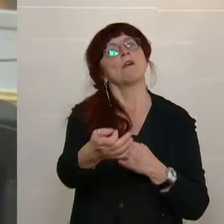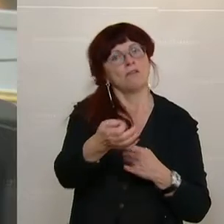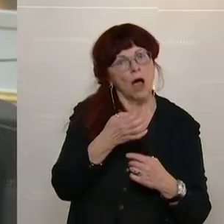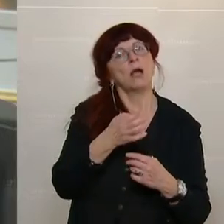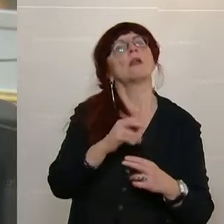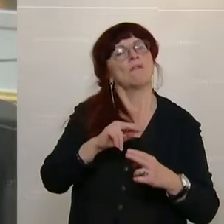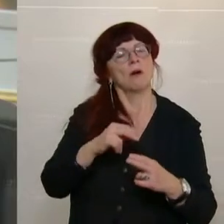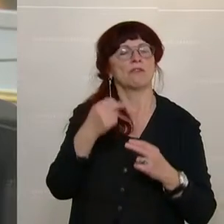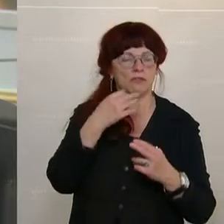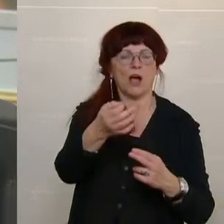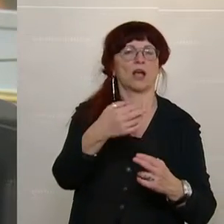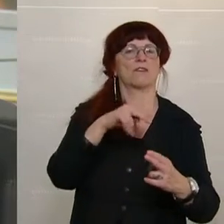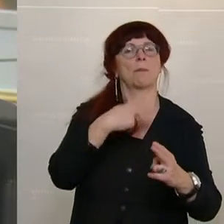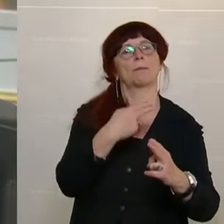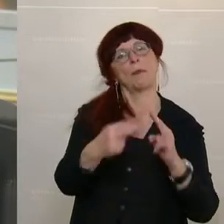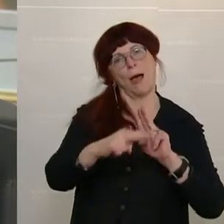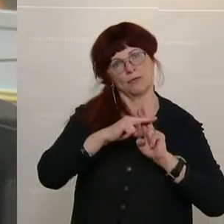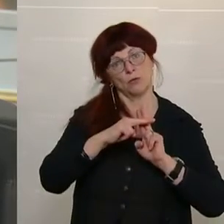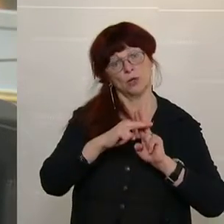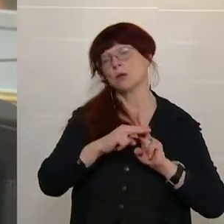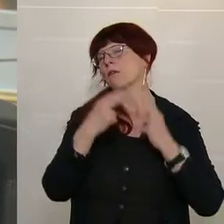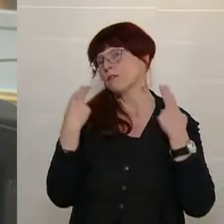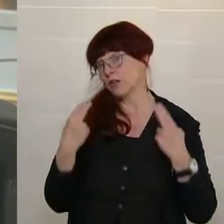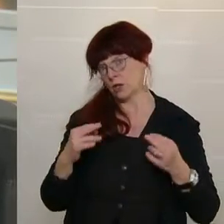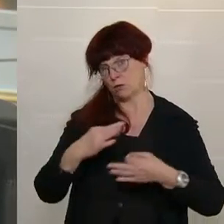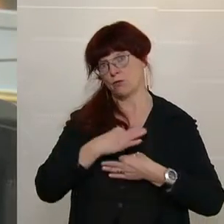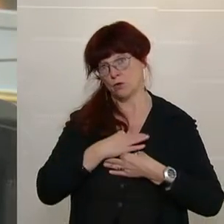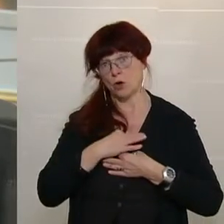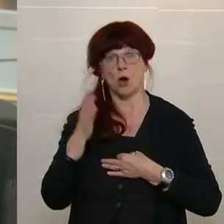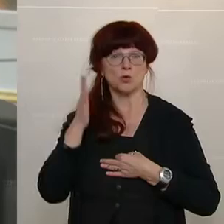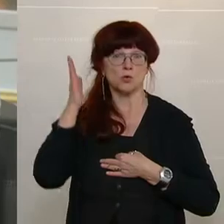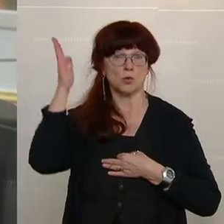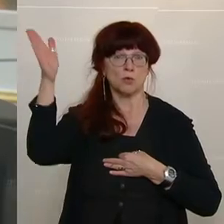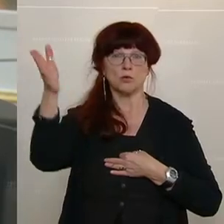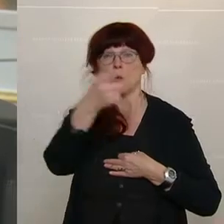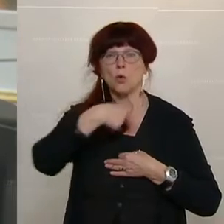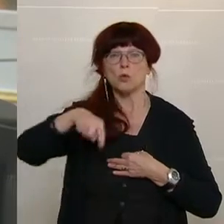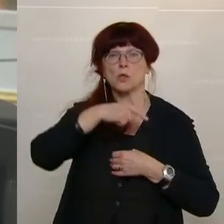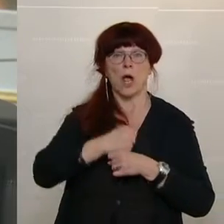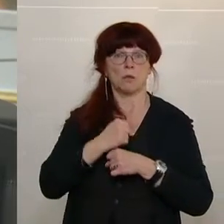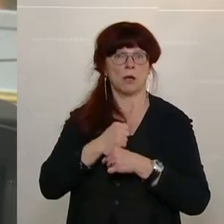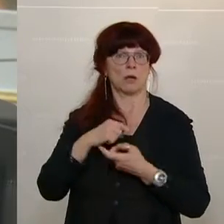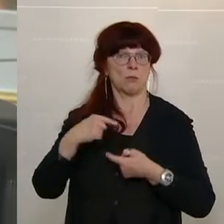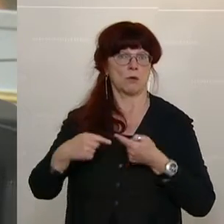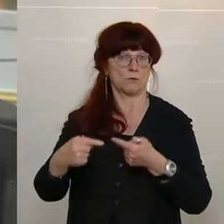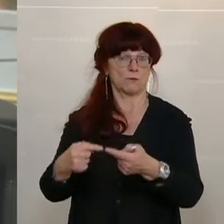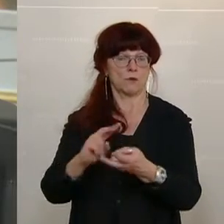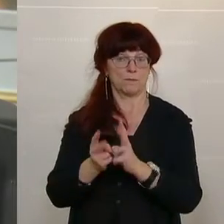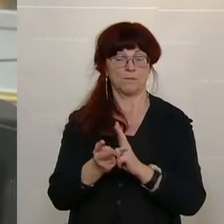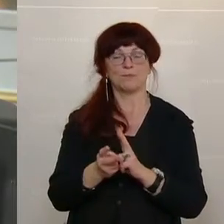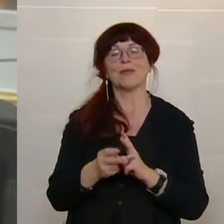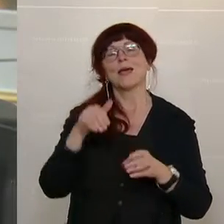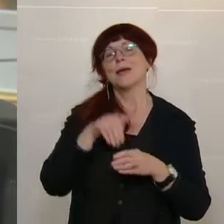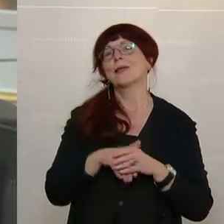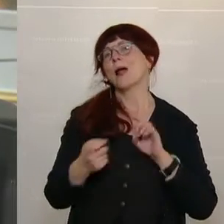zu beantworten. Sie sind sehr wertvoll für uns, auch für die zukünftige Ausrichtung unserer Arbeit. Im Zuge dieser Debatte